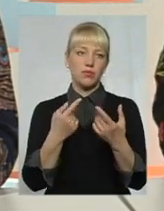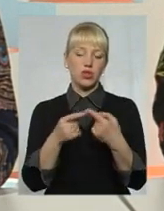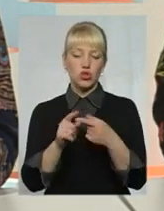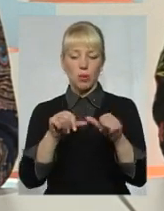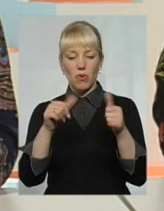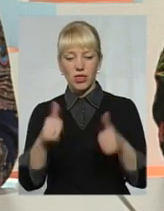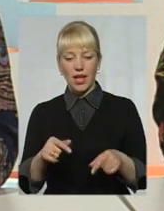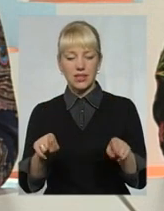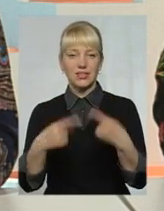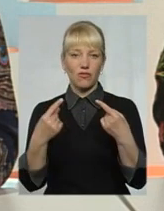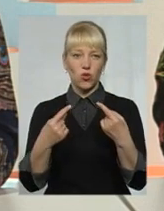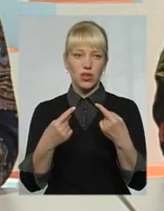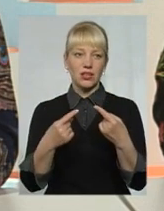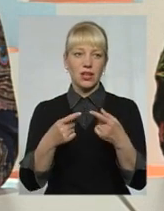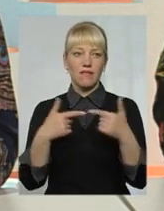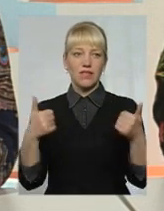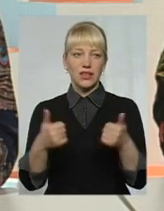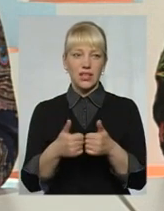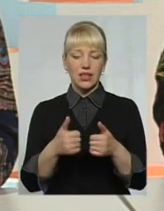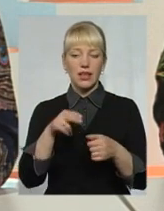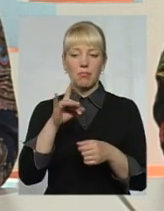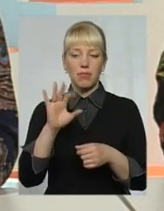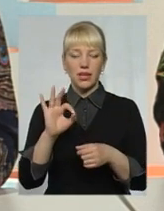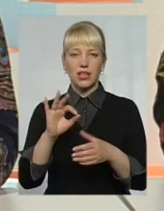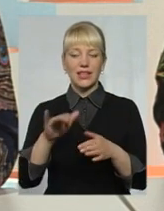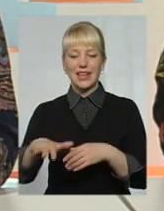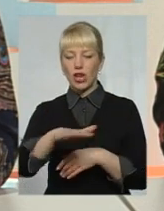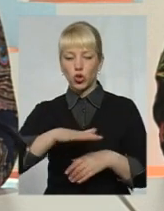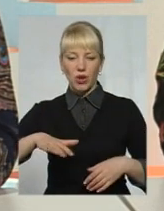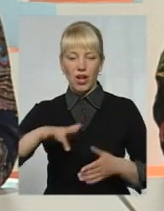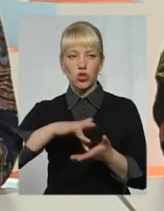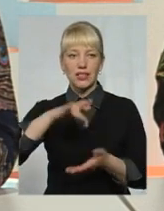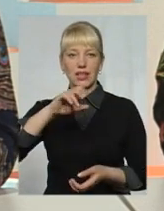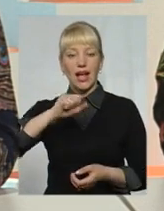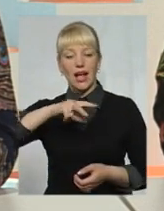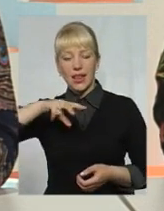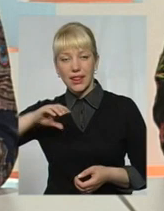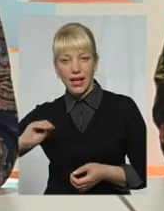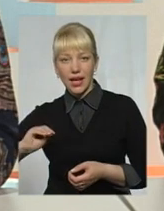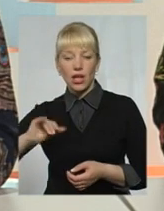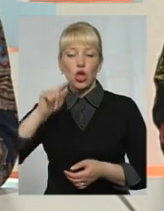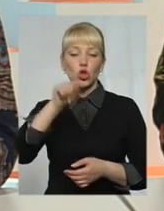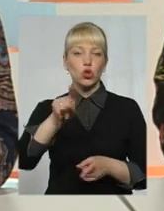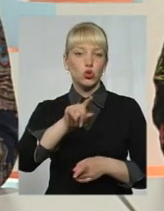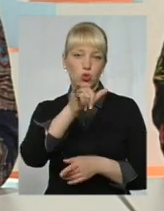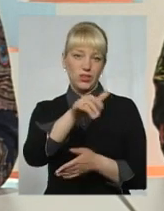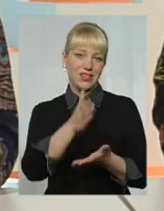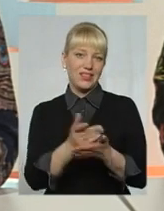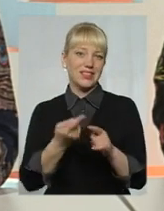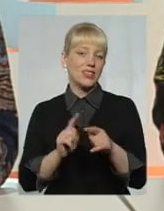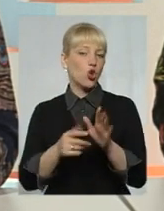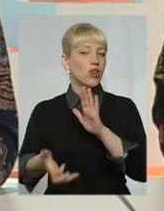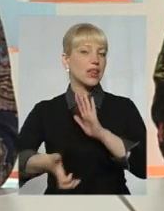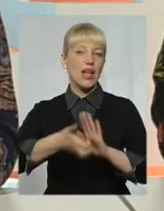певного відділення при територіальному центрі, але того, що у них є, на сьогоднішній день надзвичайно